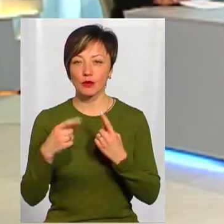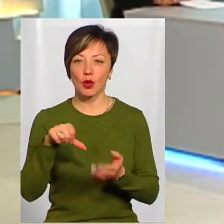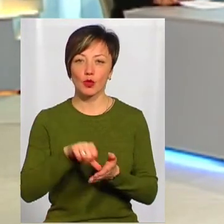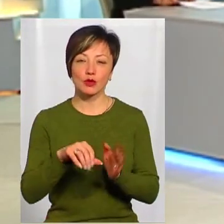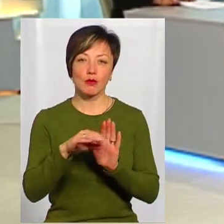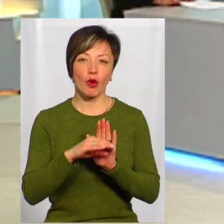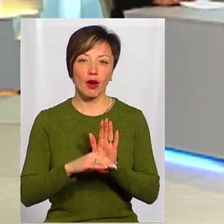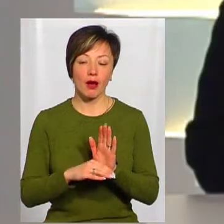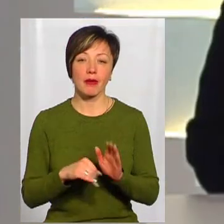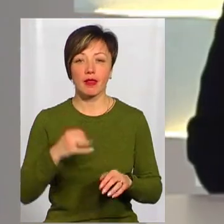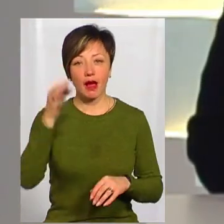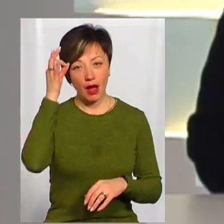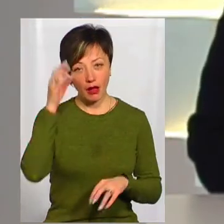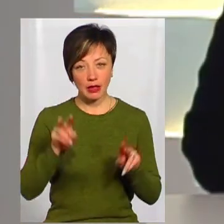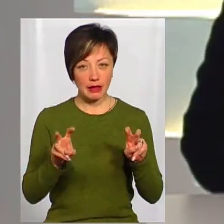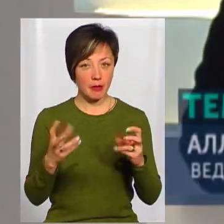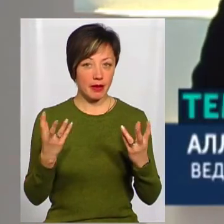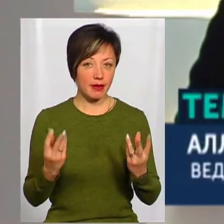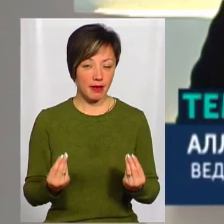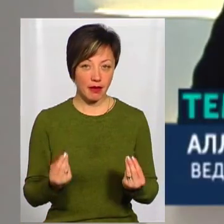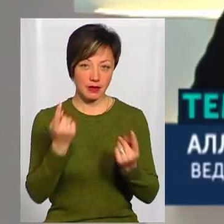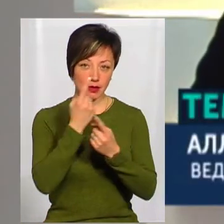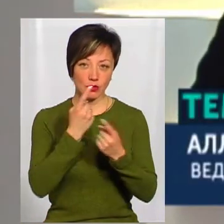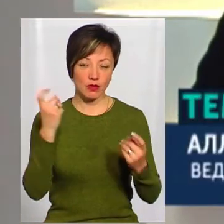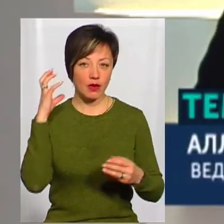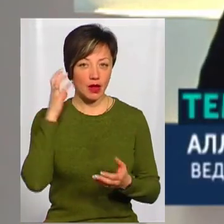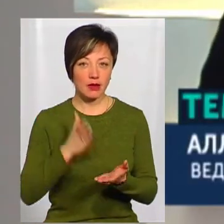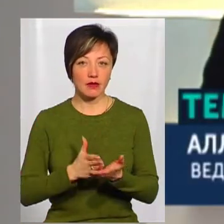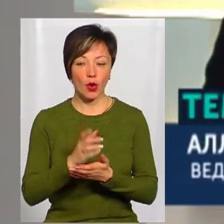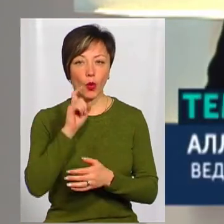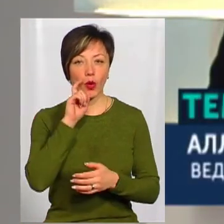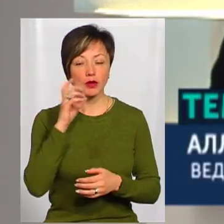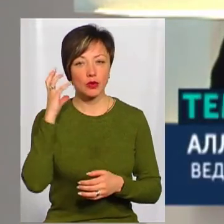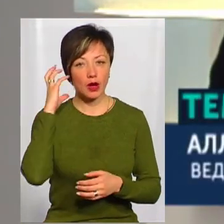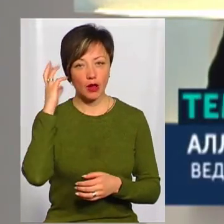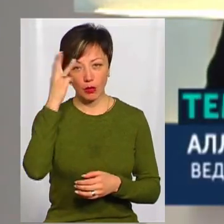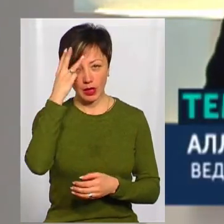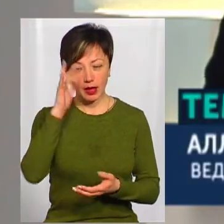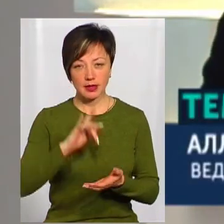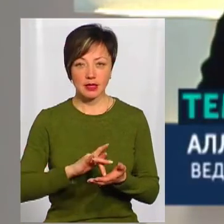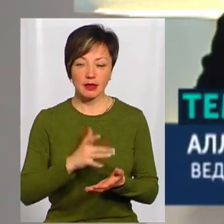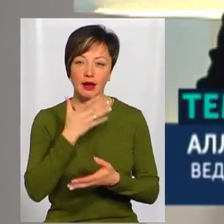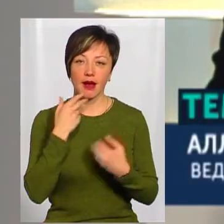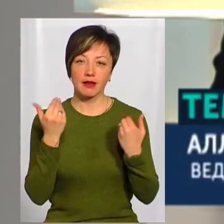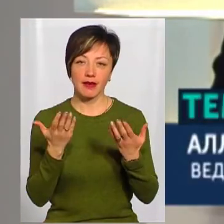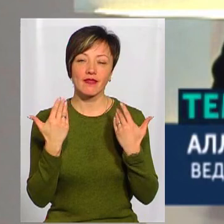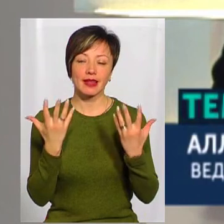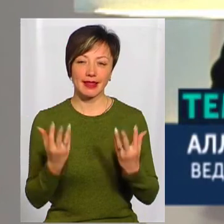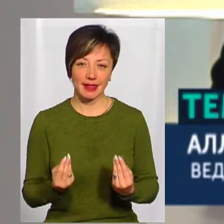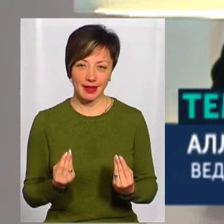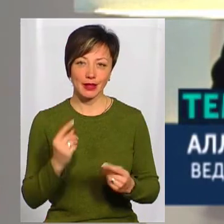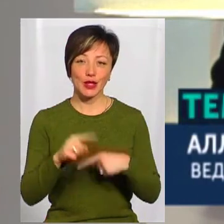участь у програмі. Нагадую, тама дня транслюється в радіо-ефірі Українського радіоподілля «Центр». Гарних вам